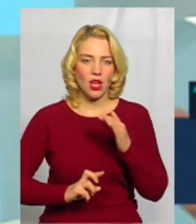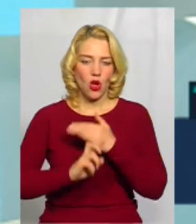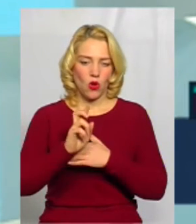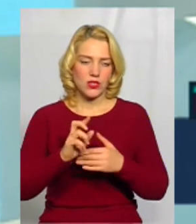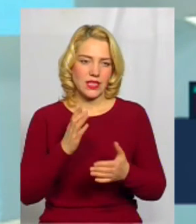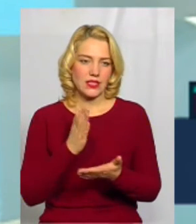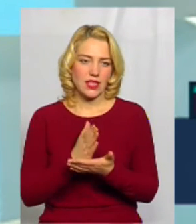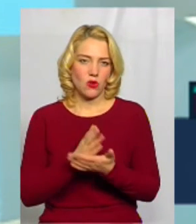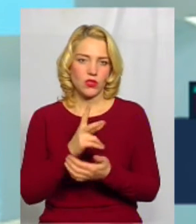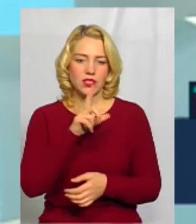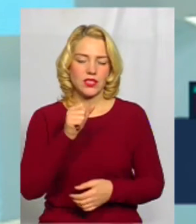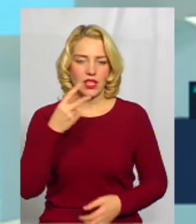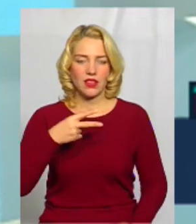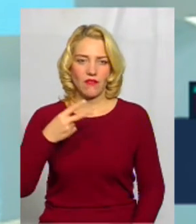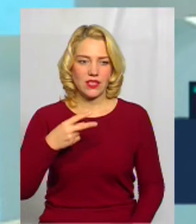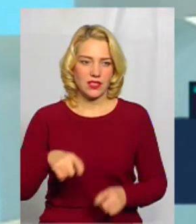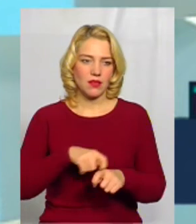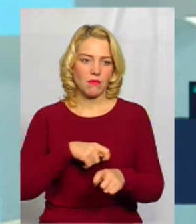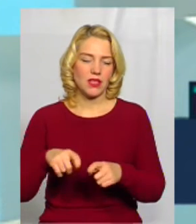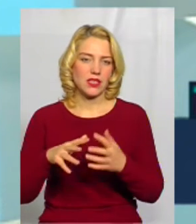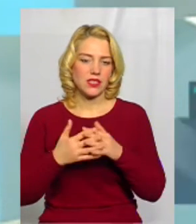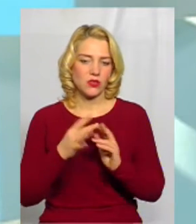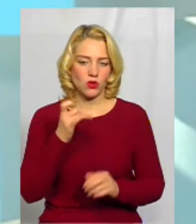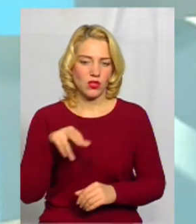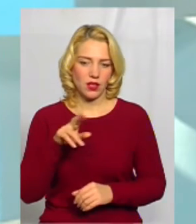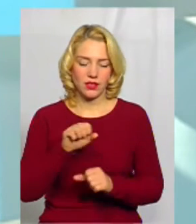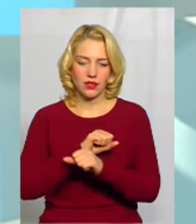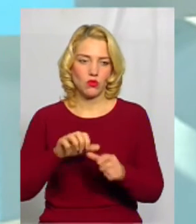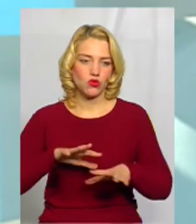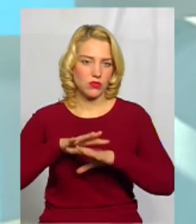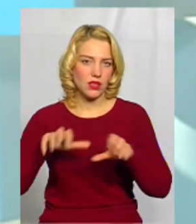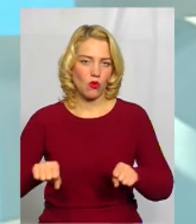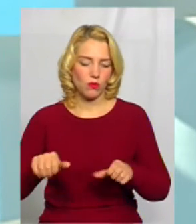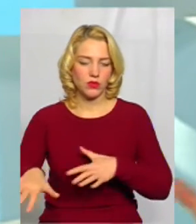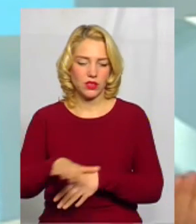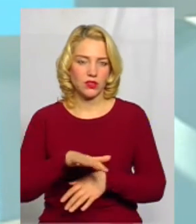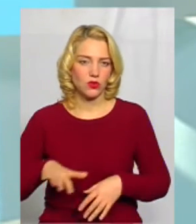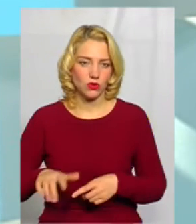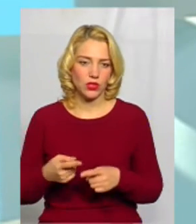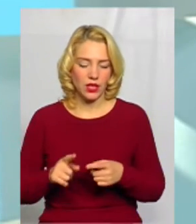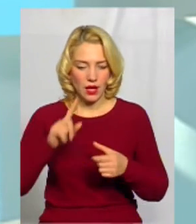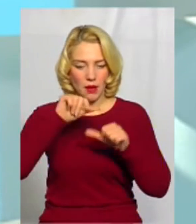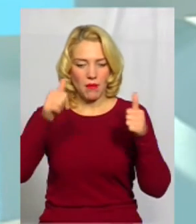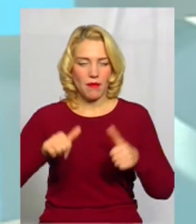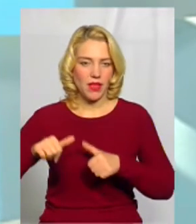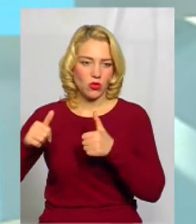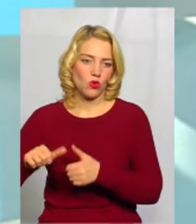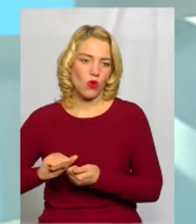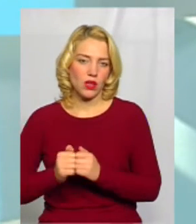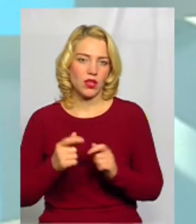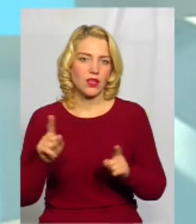20 метрів від Севершної ради. Не можна захоплювати територію пам'яток, як це зроблено з